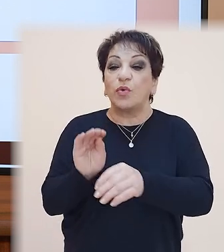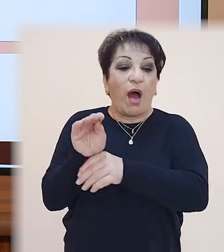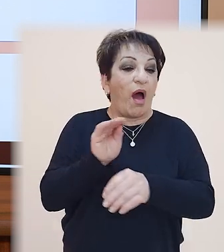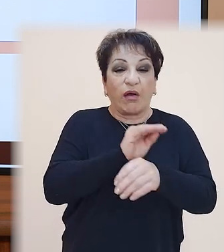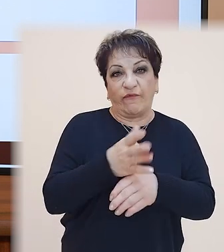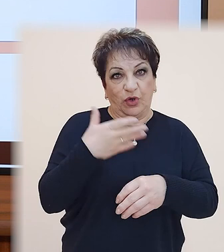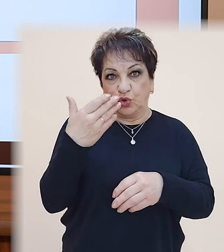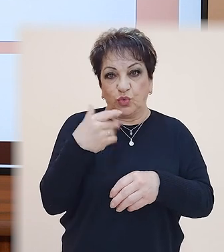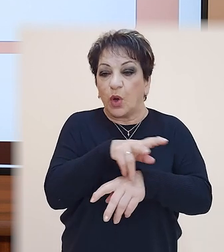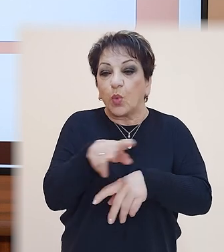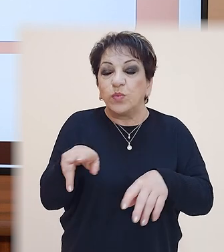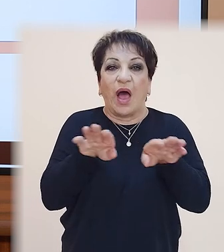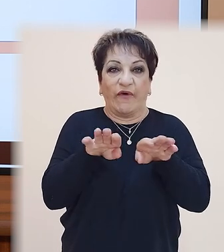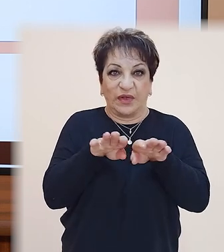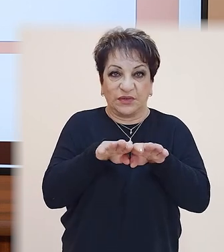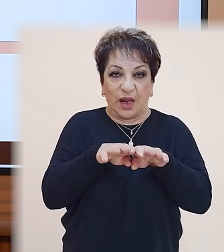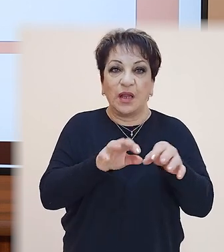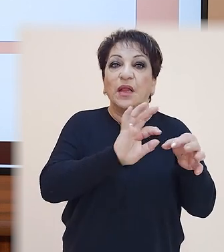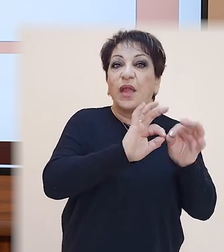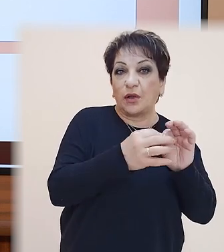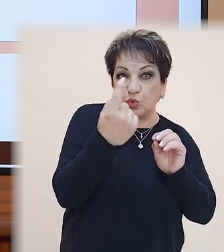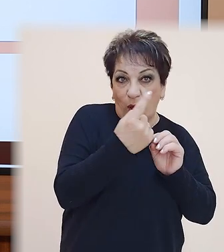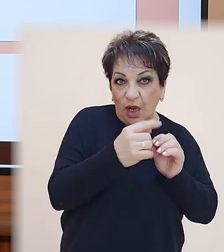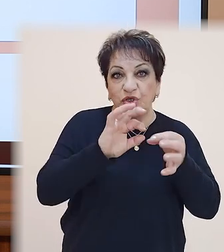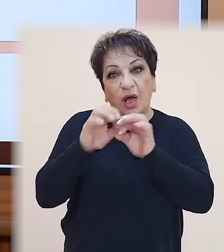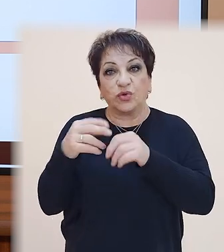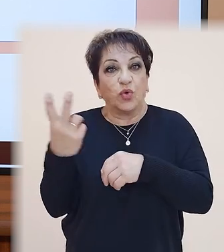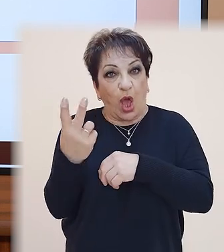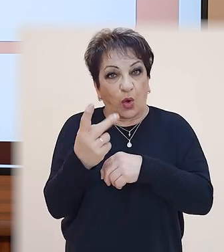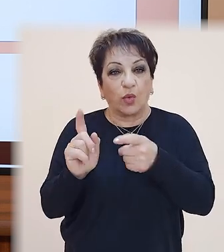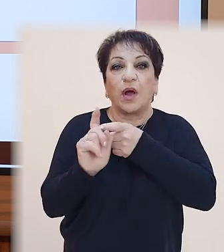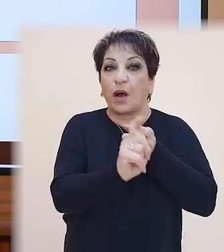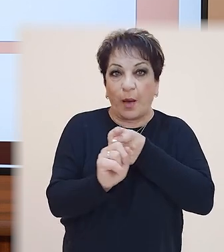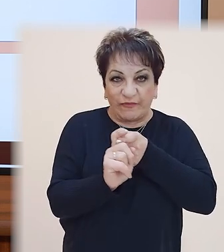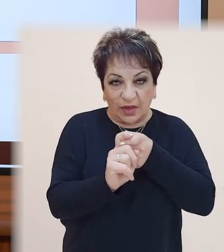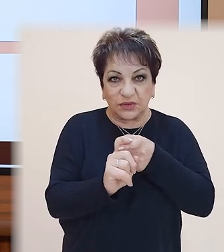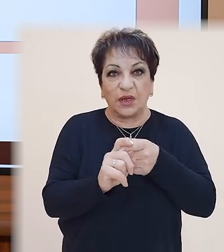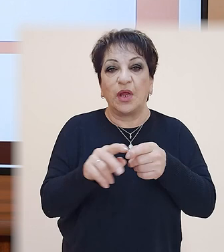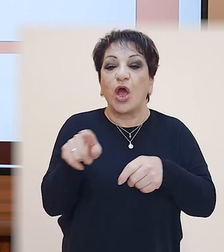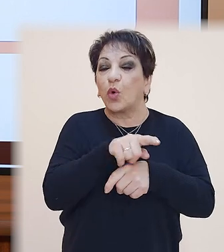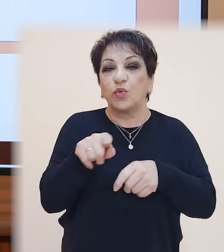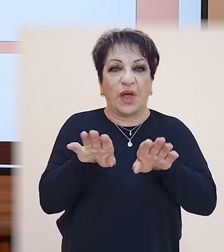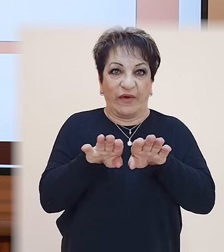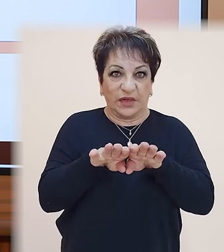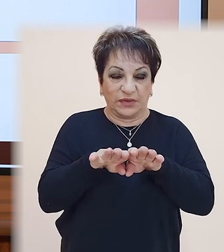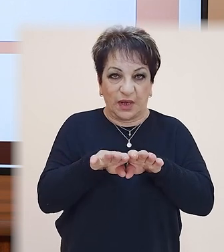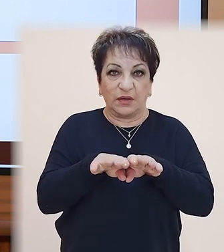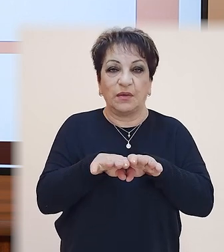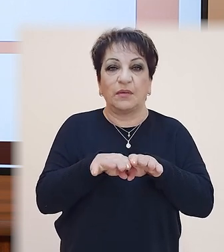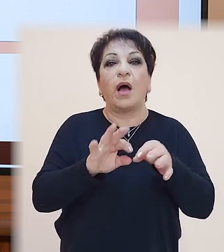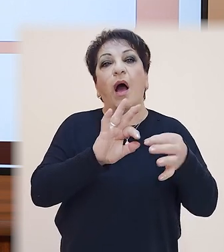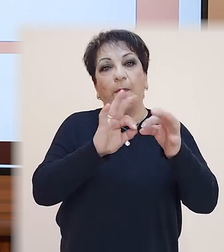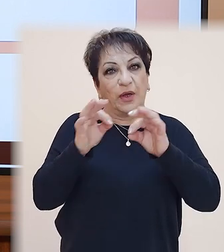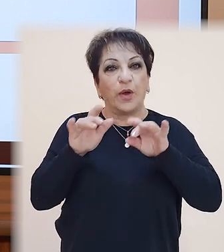իրարդ չեն լրասնում, որև է կերականական կախվատության մեջ չեն մի մյանցից։ Այլ երկուսն էլ հավասար, համաճապ,